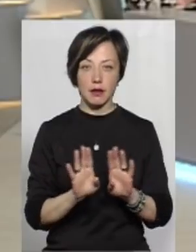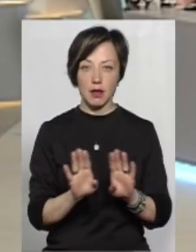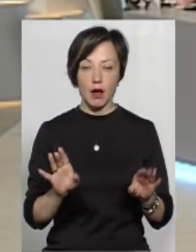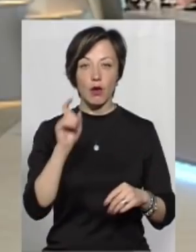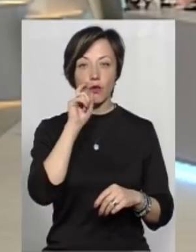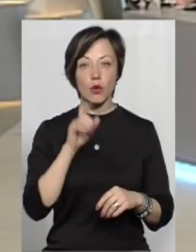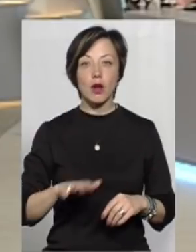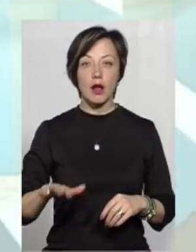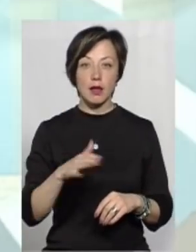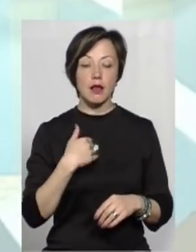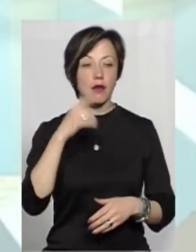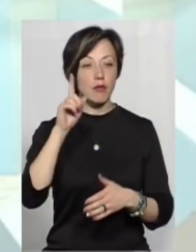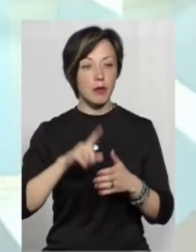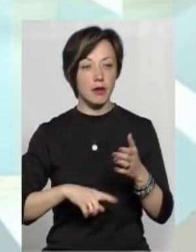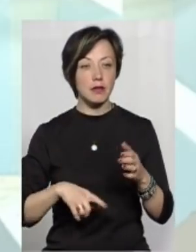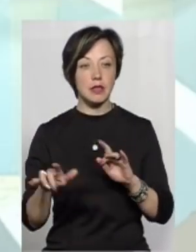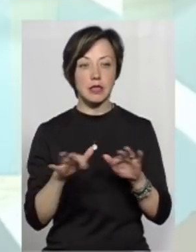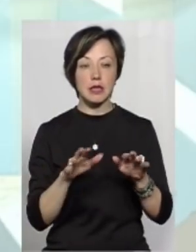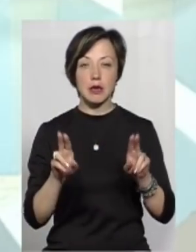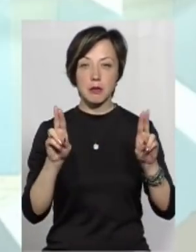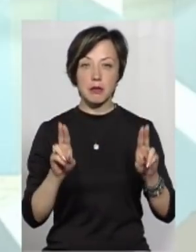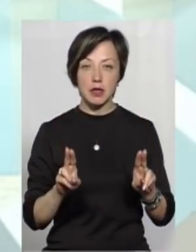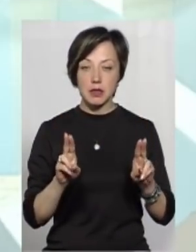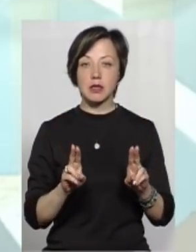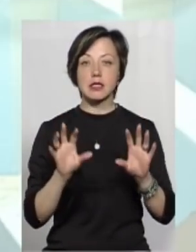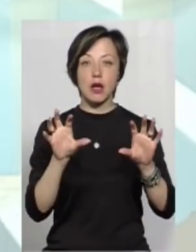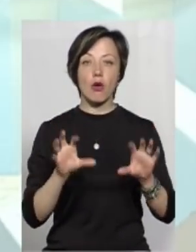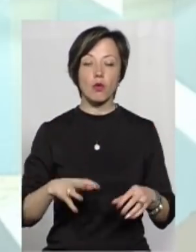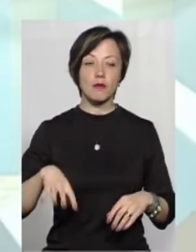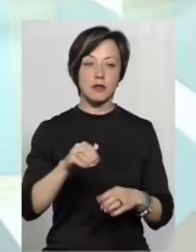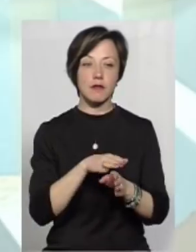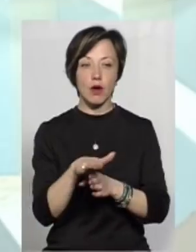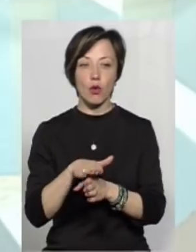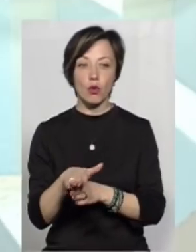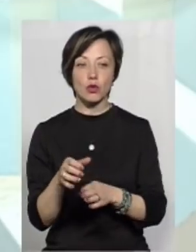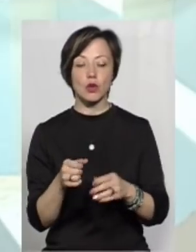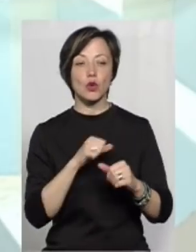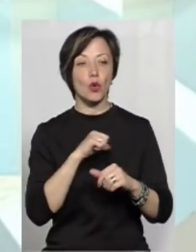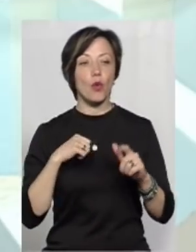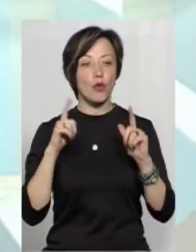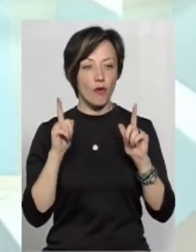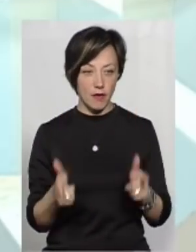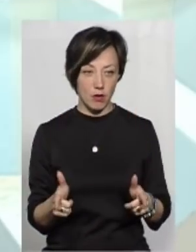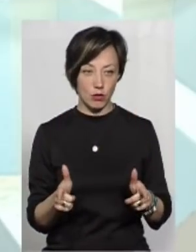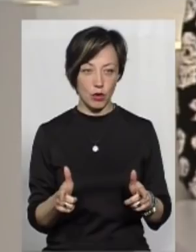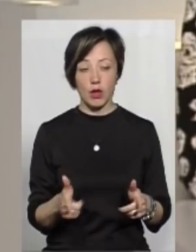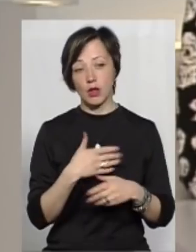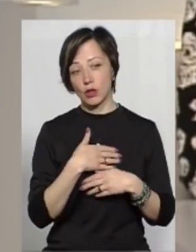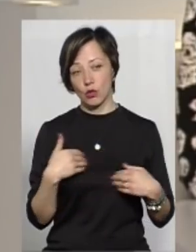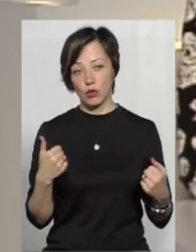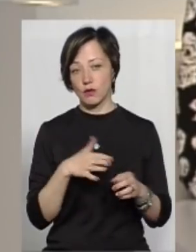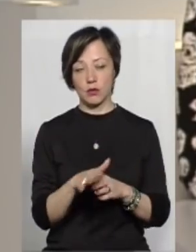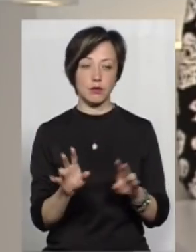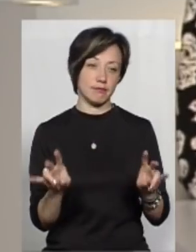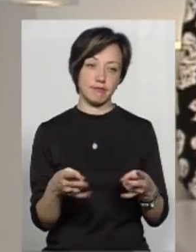що в Україні, ну, я переконаний, діє принцип, що закони всі виконують лише добровільно. От не хочу